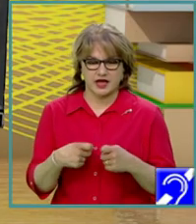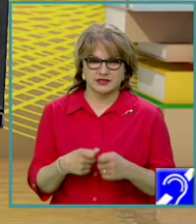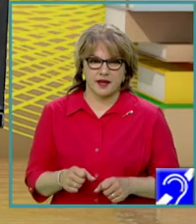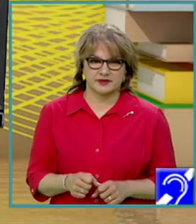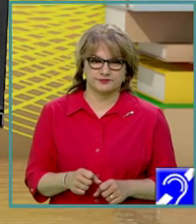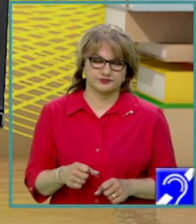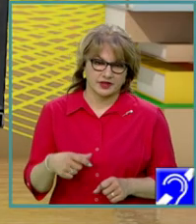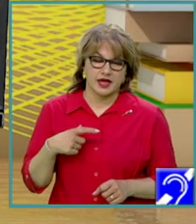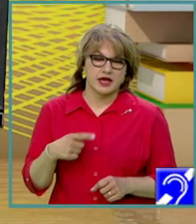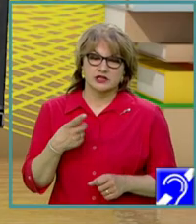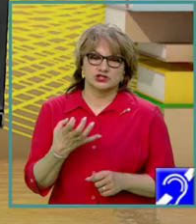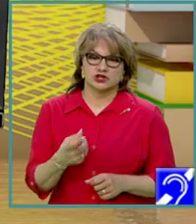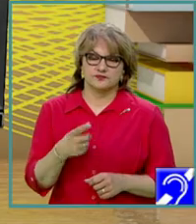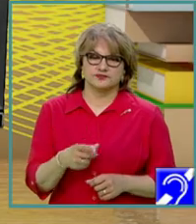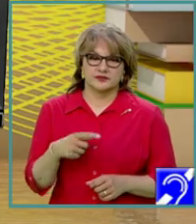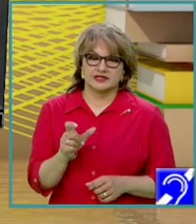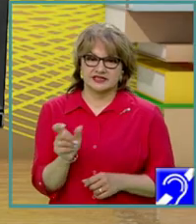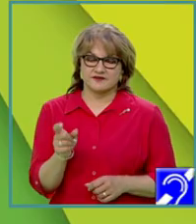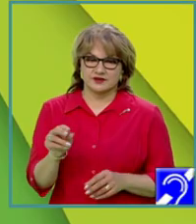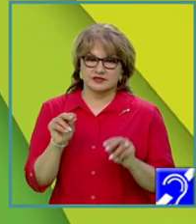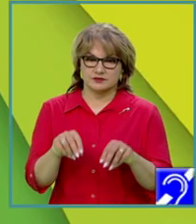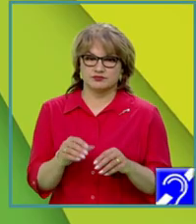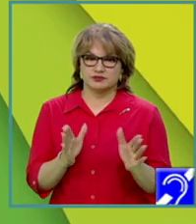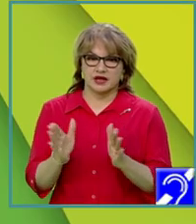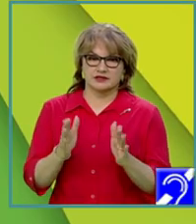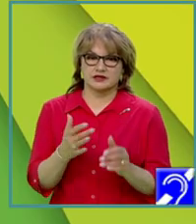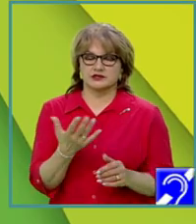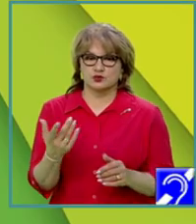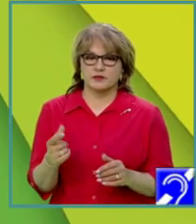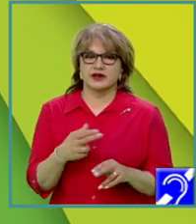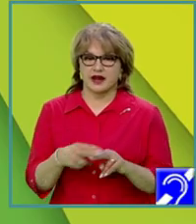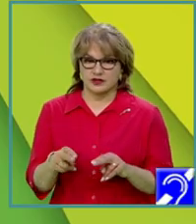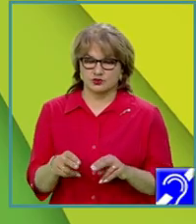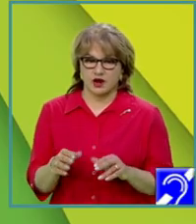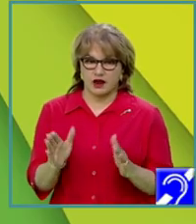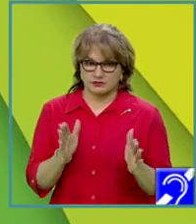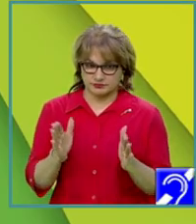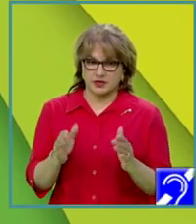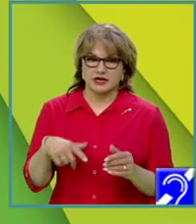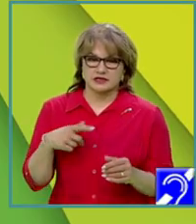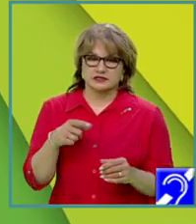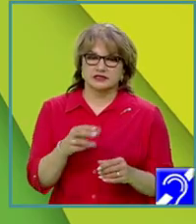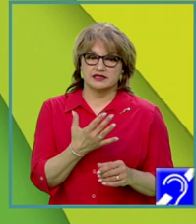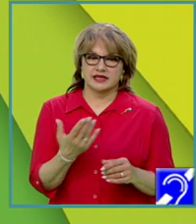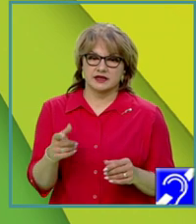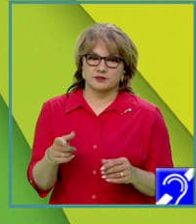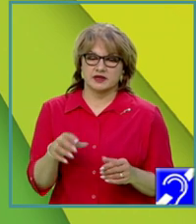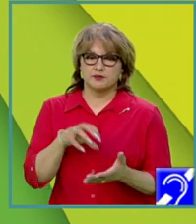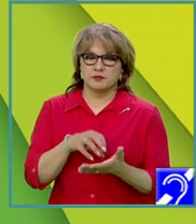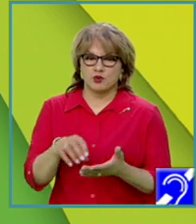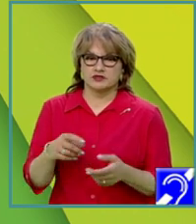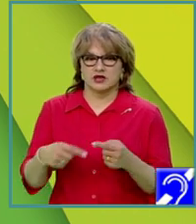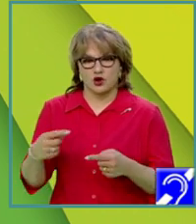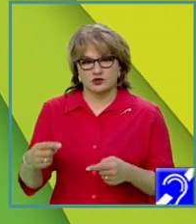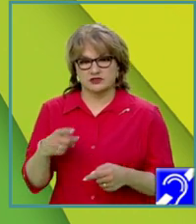definite în felul următor. Secvențele încadrate ale unui șir de numere naturale sunt formate din termeni aflați pe poziții consecutive,